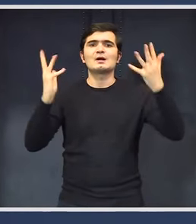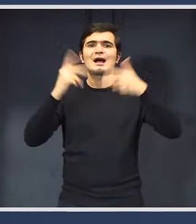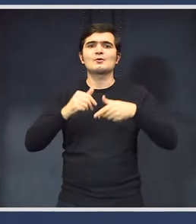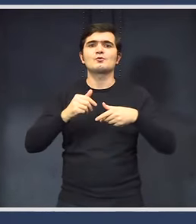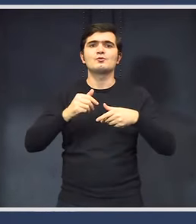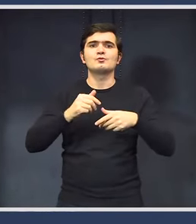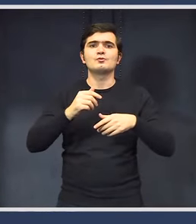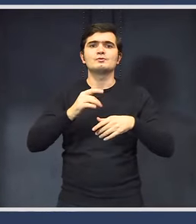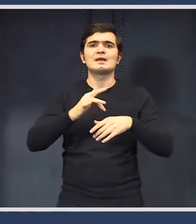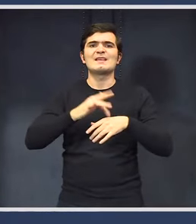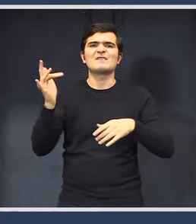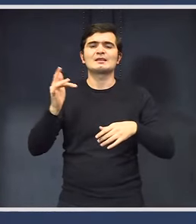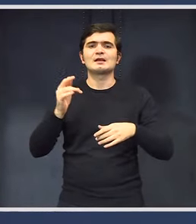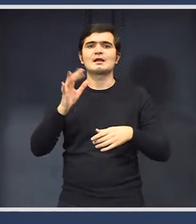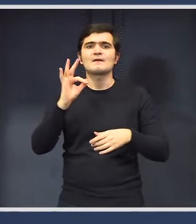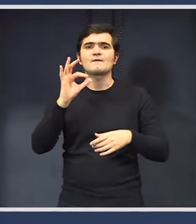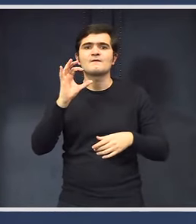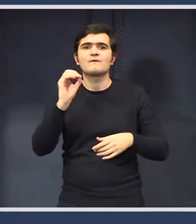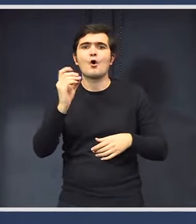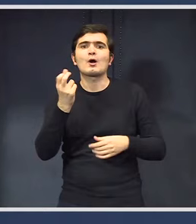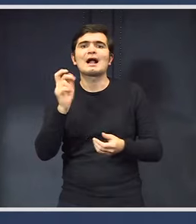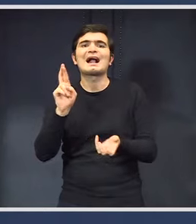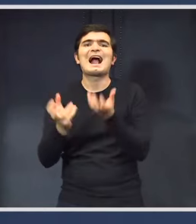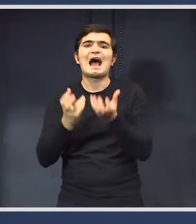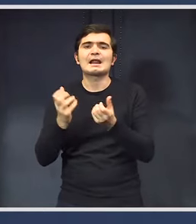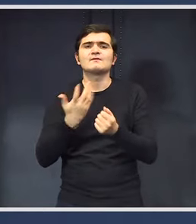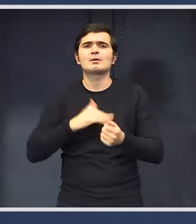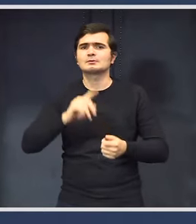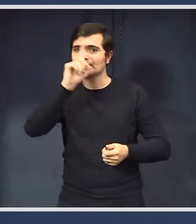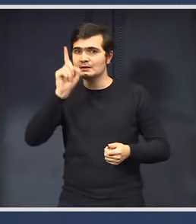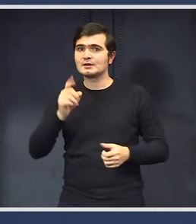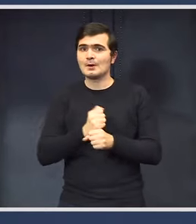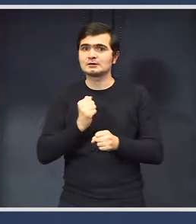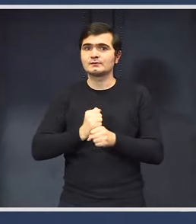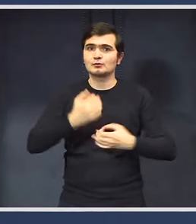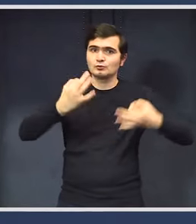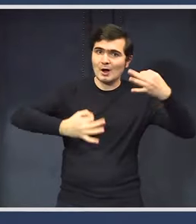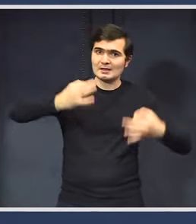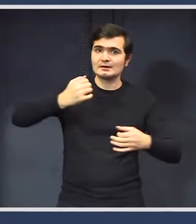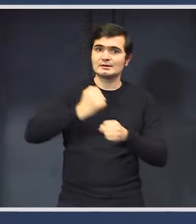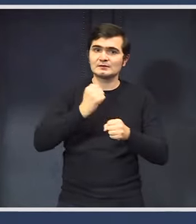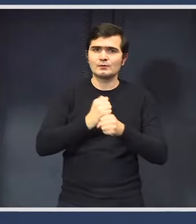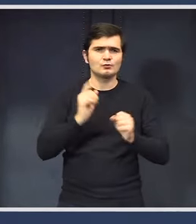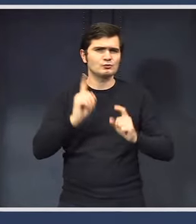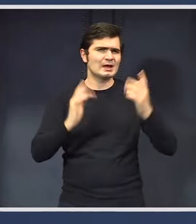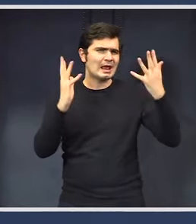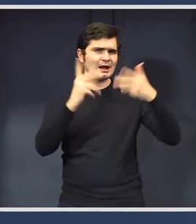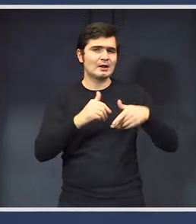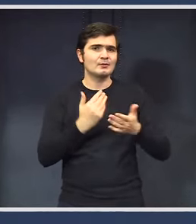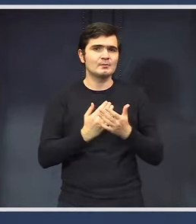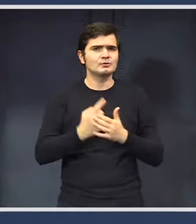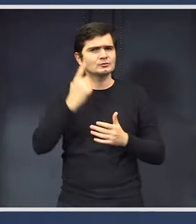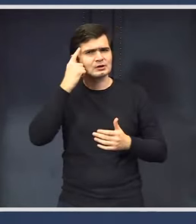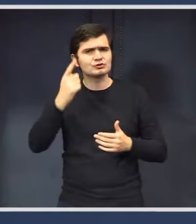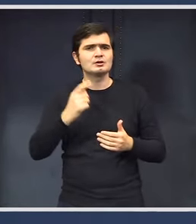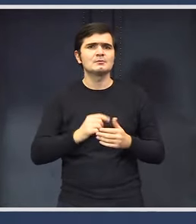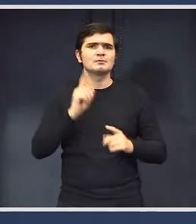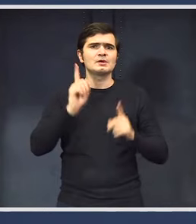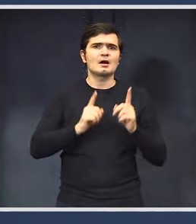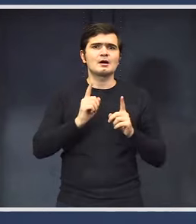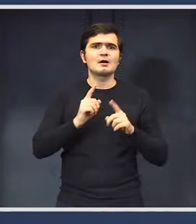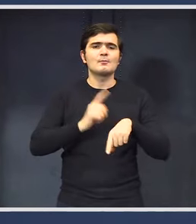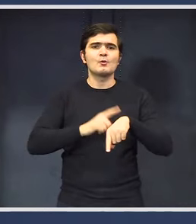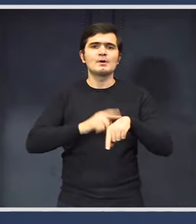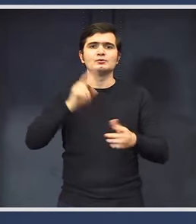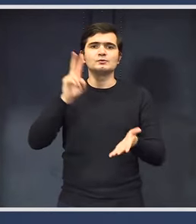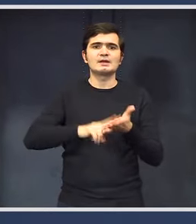credenței. Aș vrea să vă întreb dacă ați făcut un studiu, ca să zic așa, sau niște calcule preliminare, astfel încât să ne dăm seama dacă în momentul